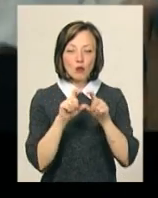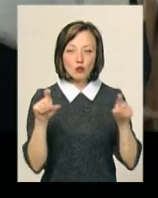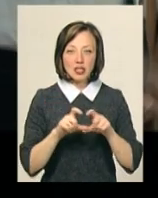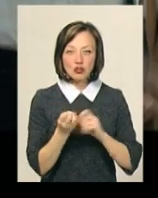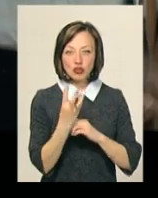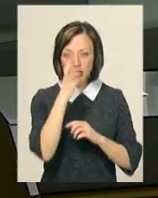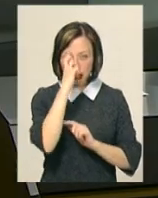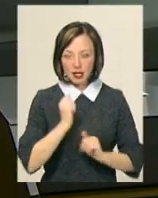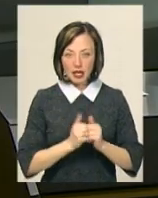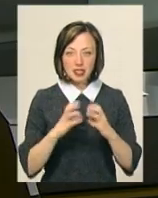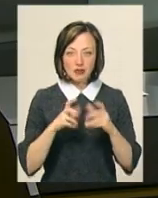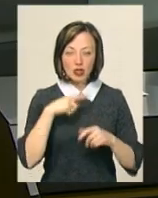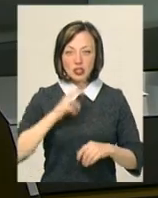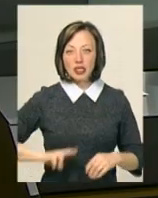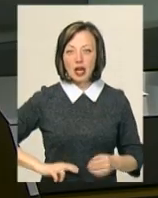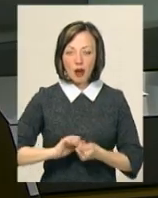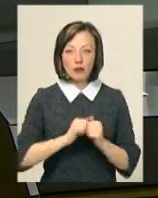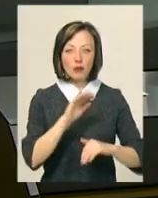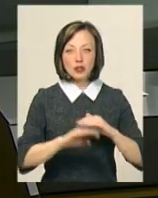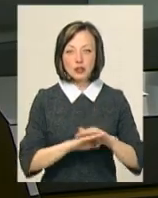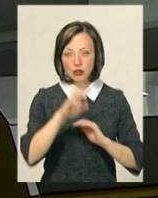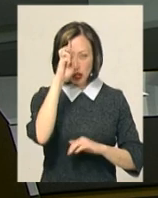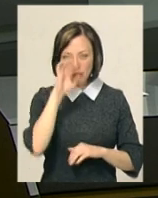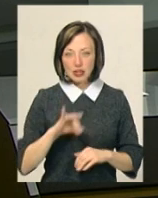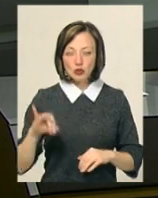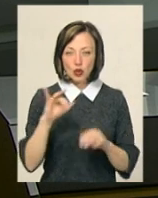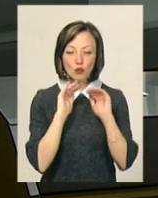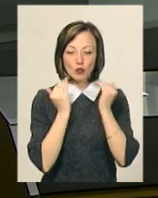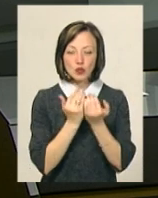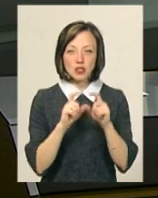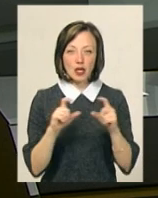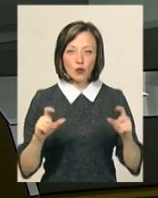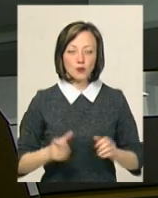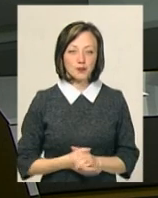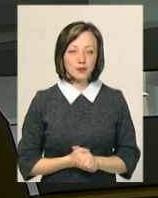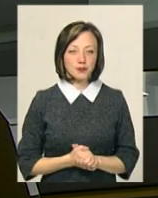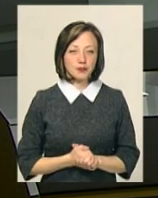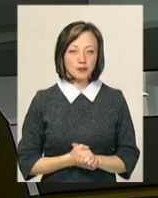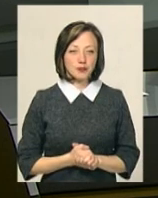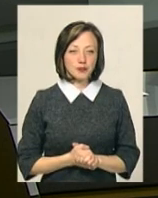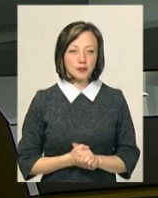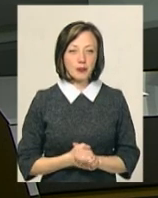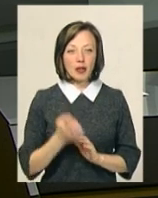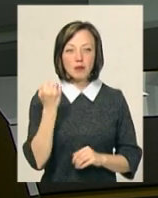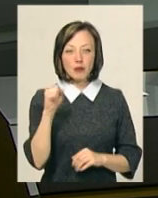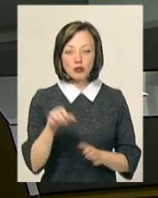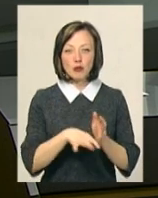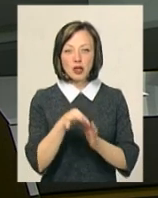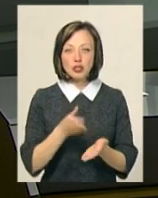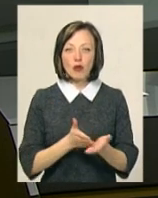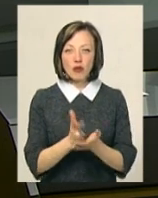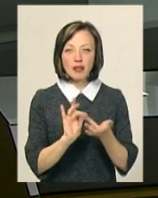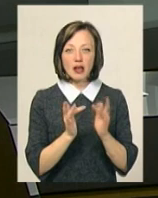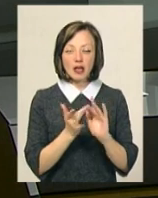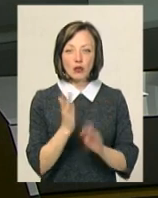14 країн світу, каже директор Кам'янець-Подільського державного історичного музею-заповітника Олександр Заремба. Переможців обиратимуть шляхом